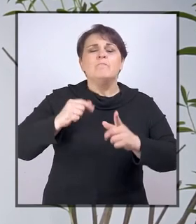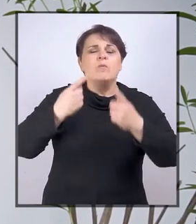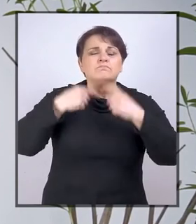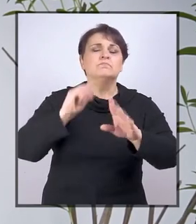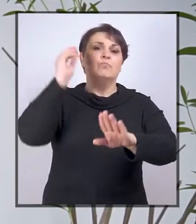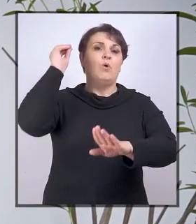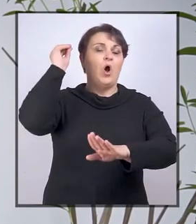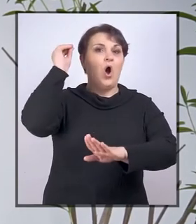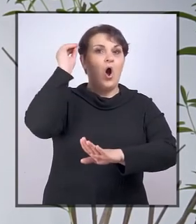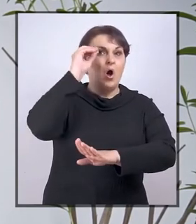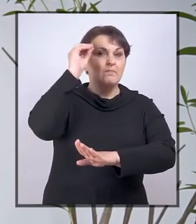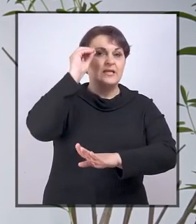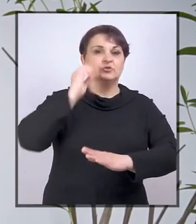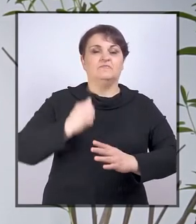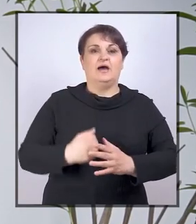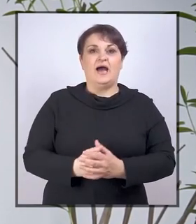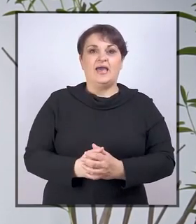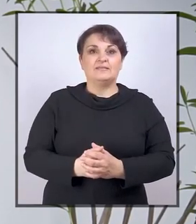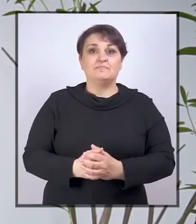obrazovanje.